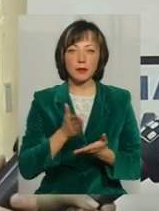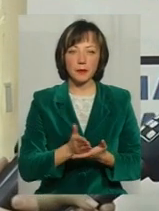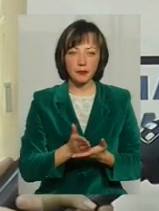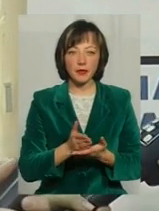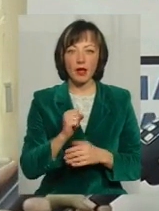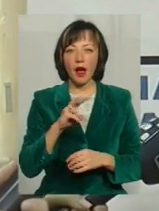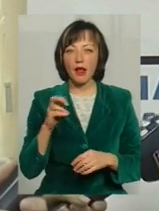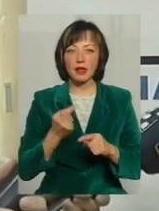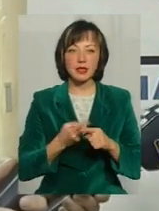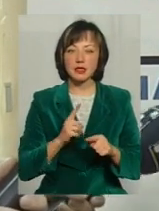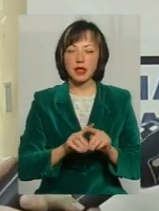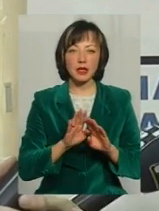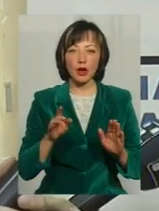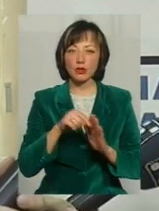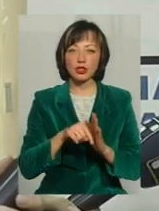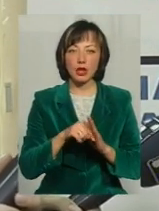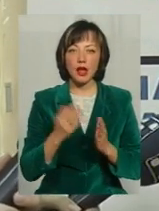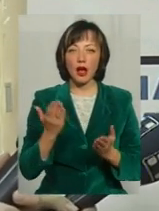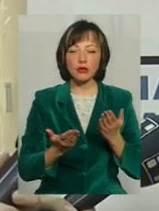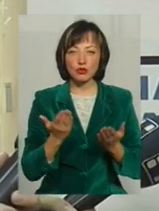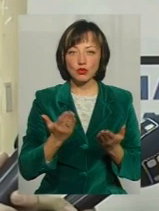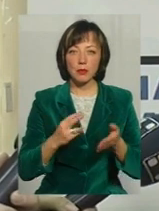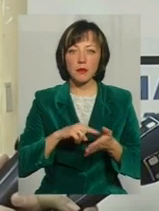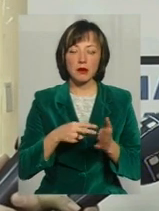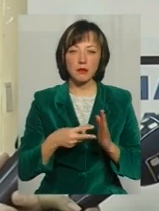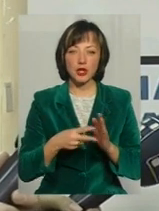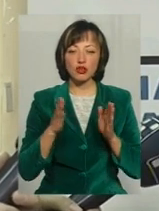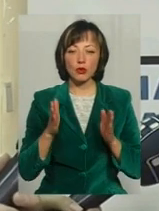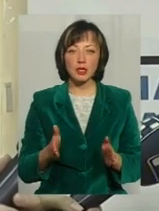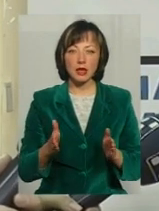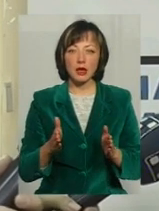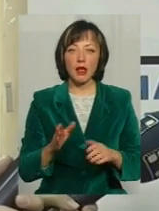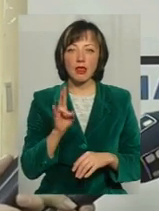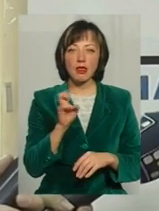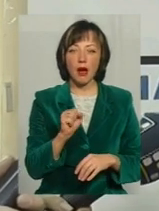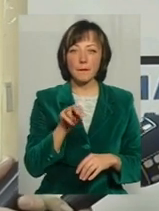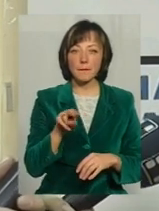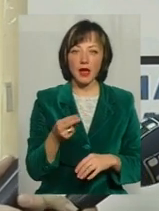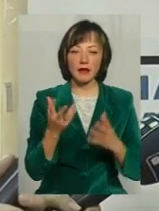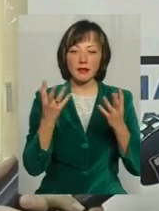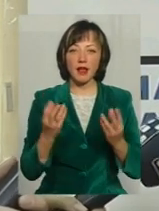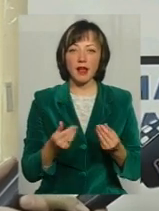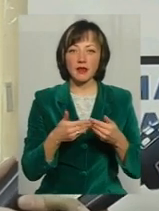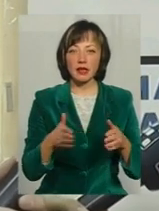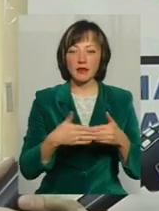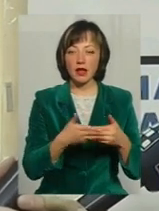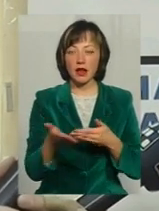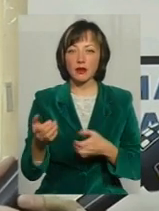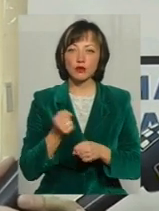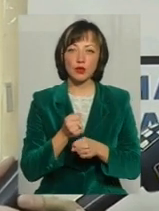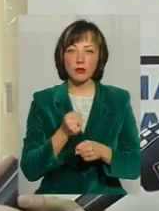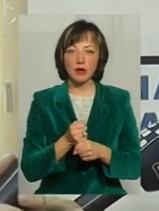Але це не означає, що якщо передбачено тільки на п'ятницю ми в день відкритих дверей зробили для